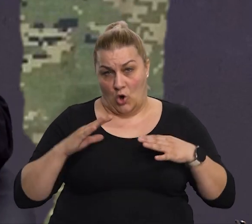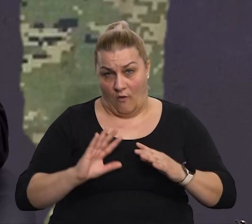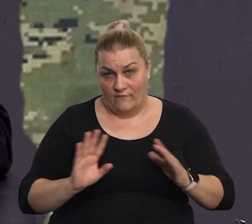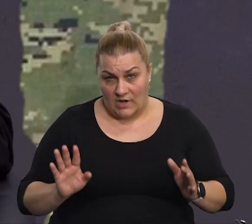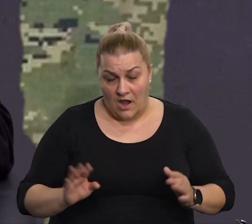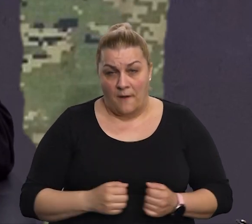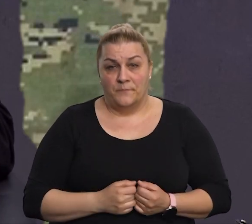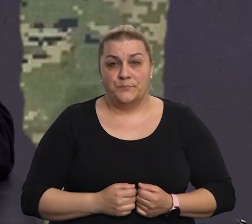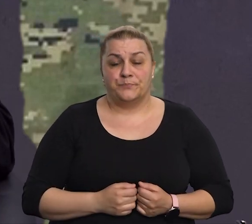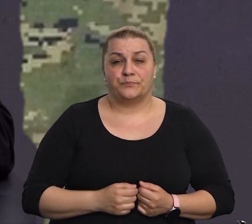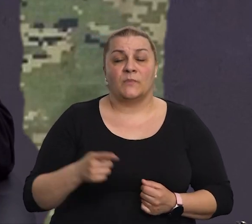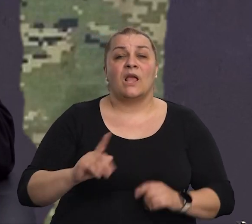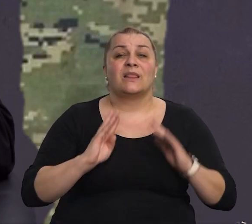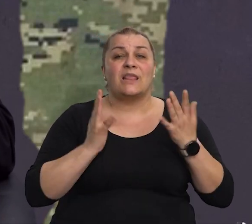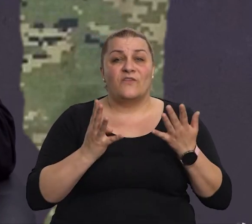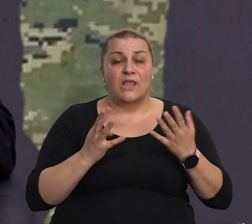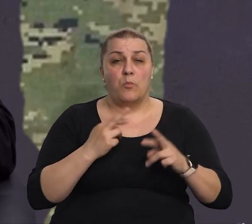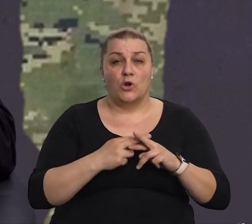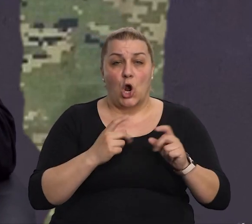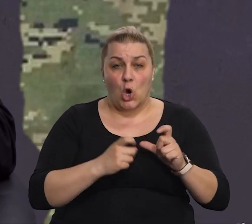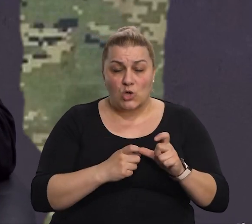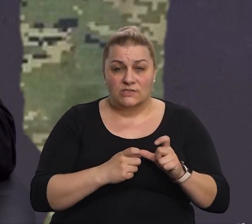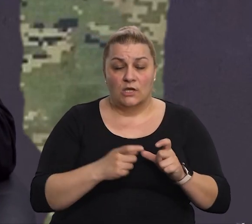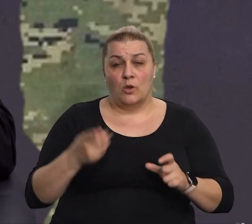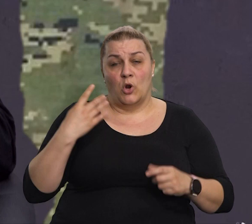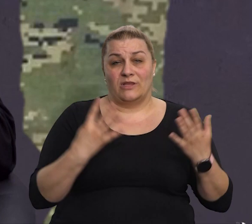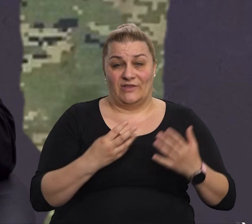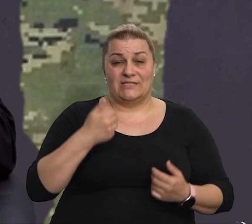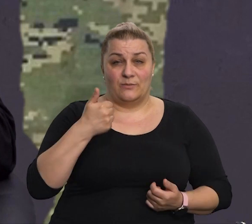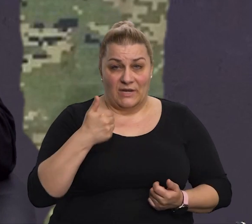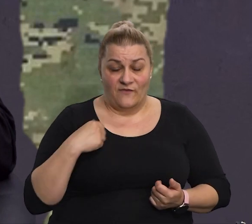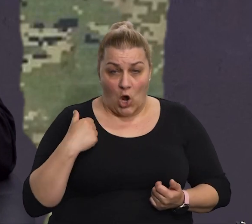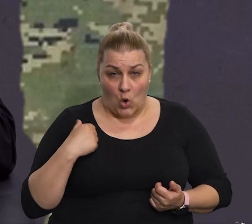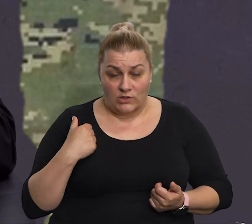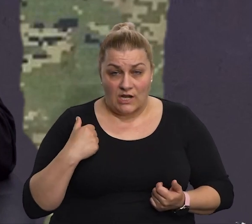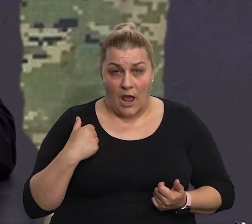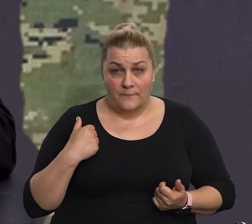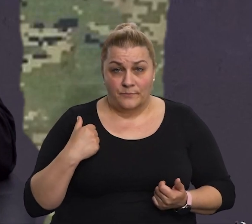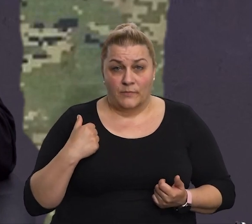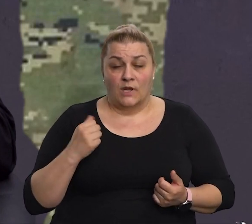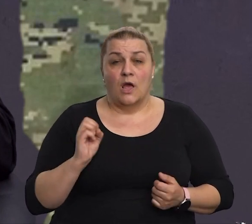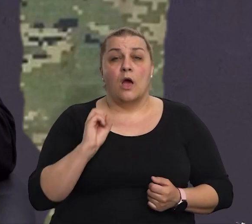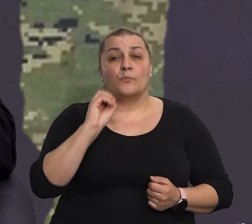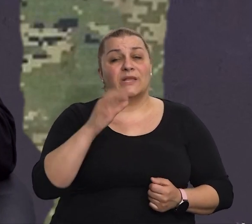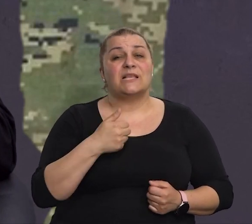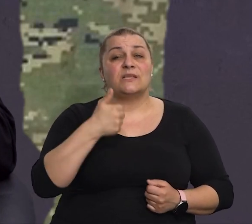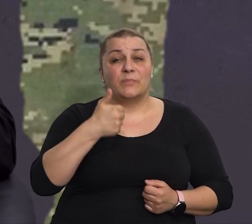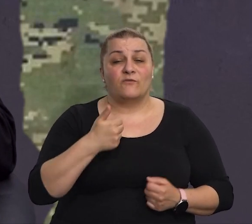prošao, znači, 1991. godinu, nakon 15. godine,